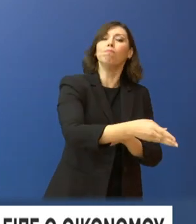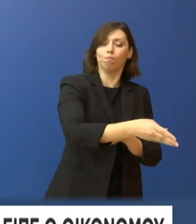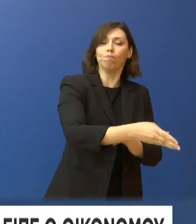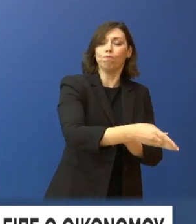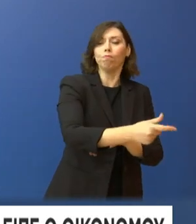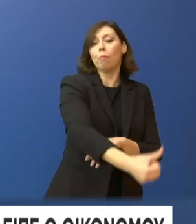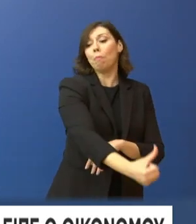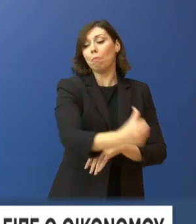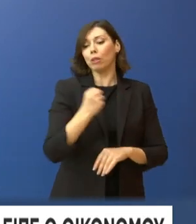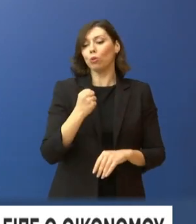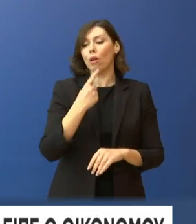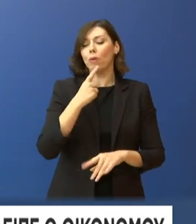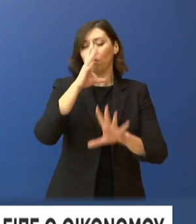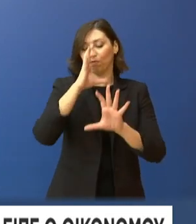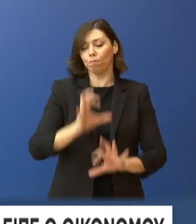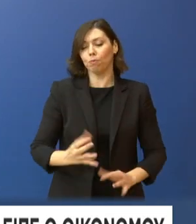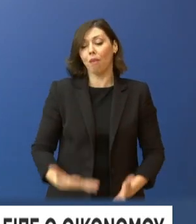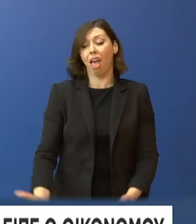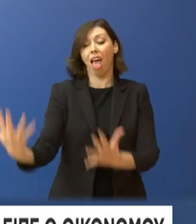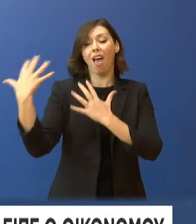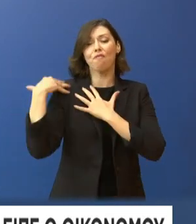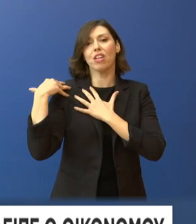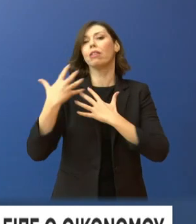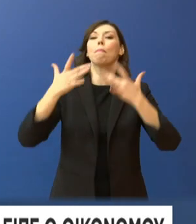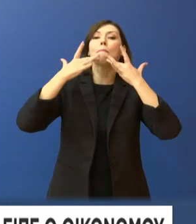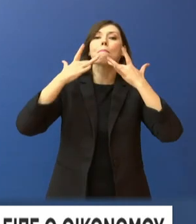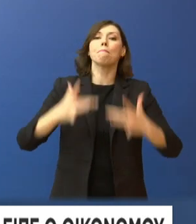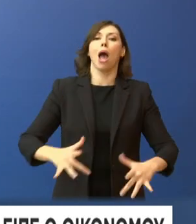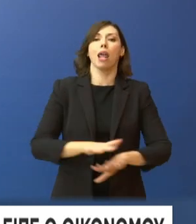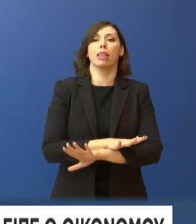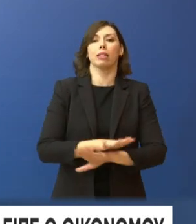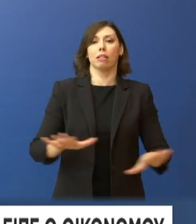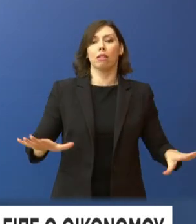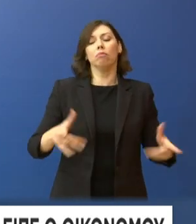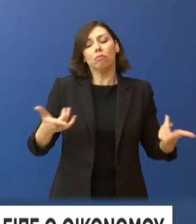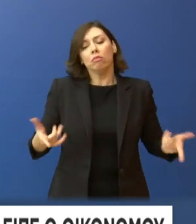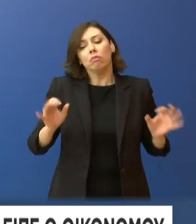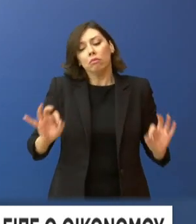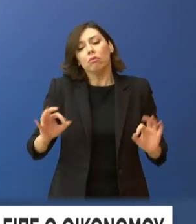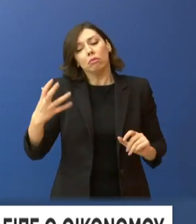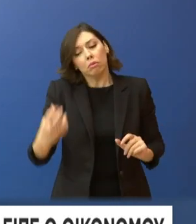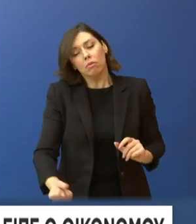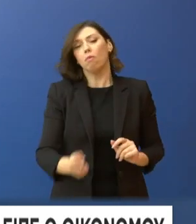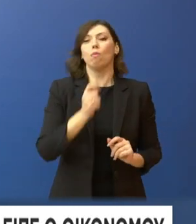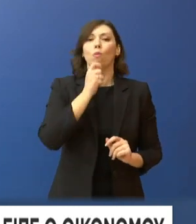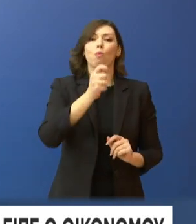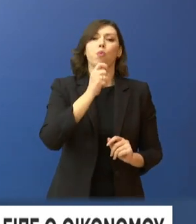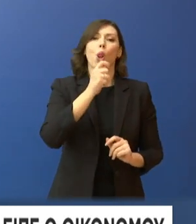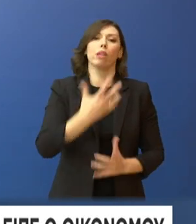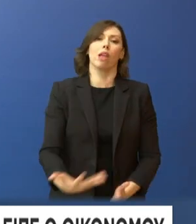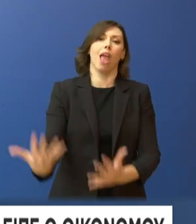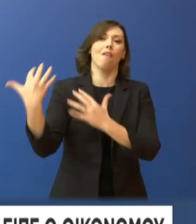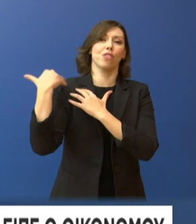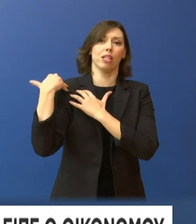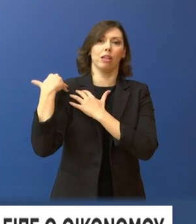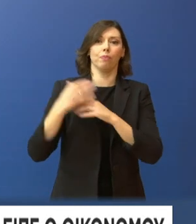ευθύνης και πολιτικής γενναιότητας, υπέβαλε την παρέτησή του, αναλαμβάνοντας την αντικειμενική πολιτική ευθύνη. Η απόφασή του, όπως